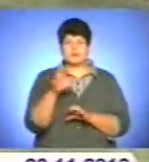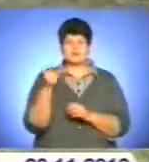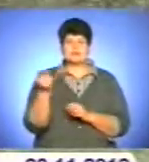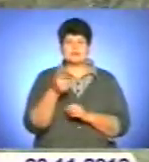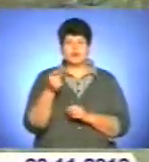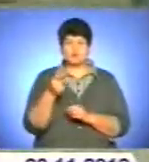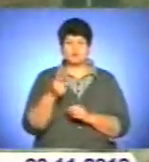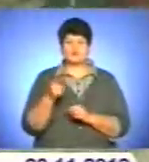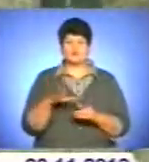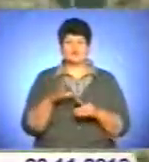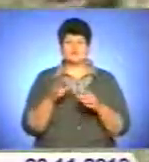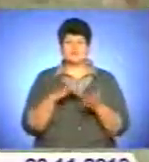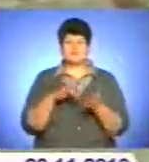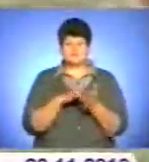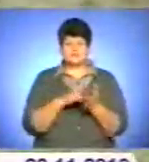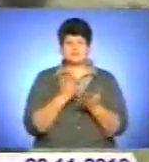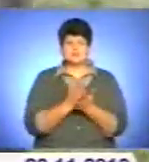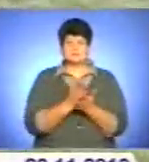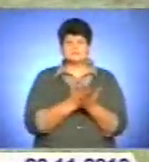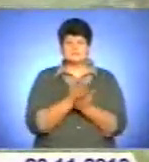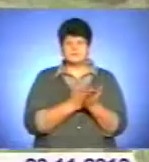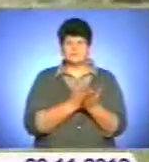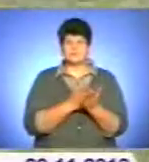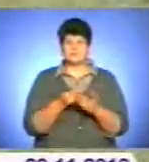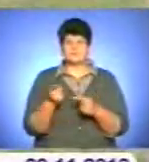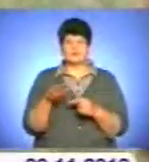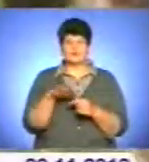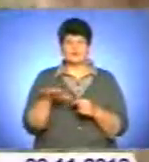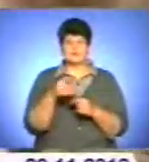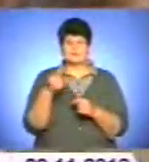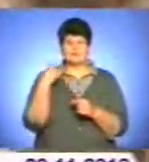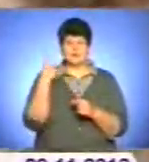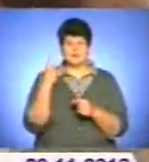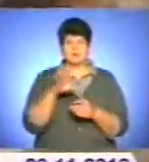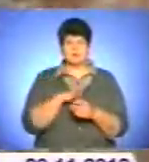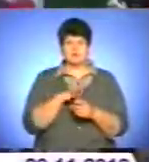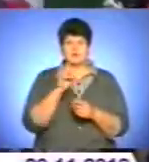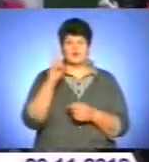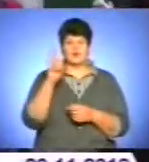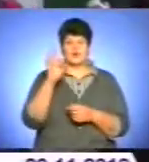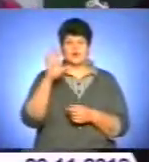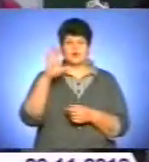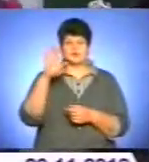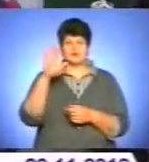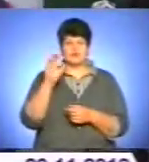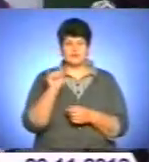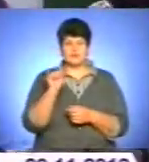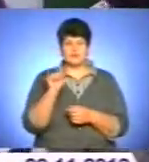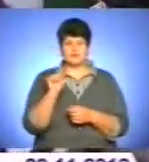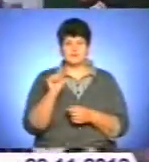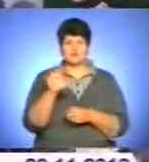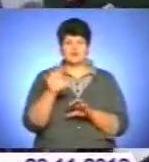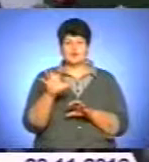кінологічного центру несуть службу не тільки на території нашої області. Двоє з них брали участь у миротворчій місії в Косово. Собака обнюхавши по